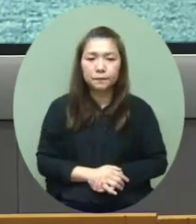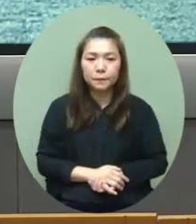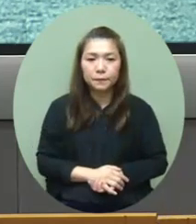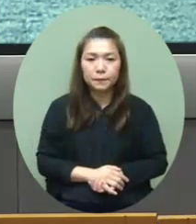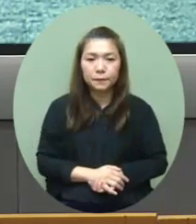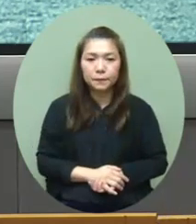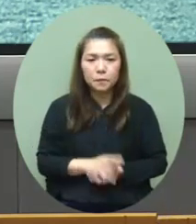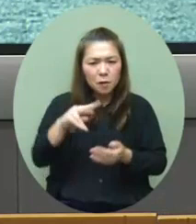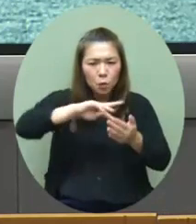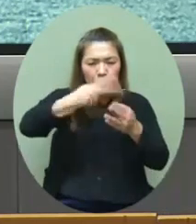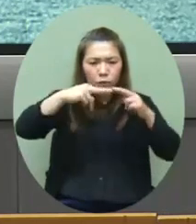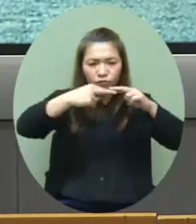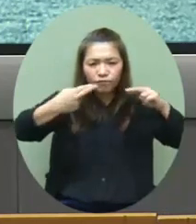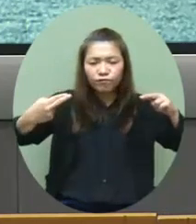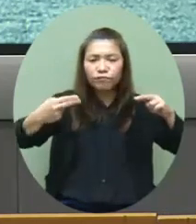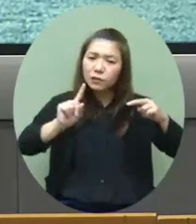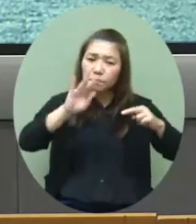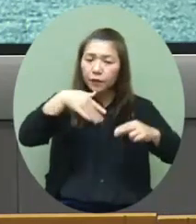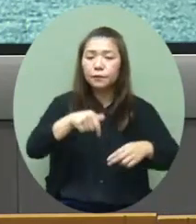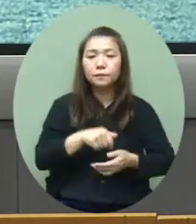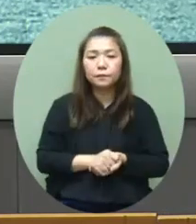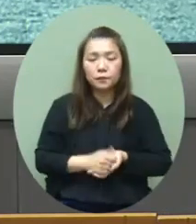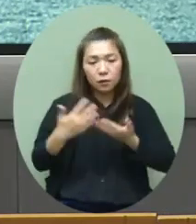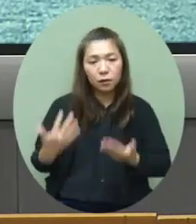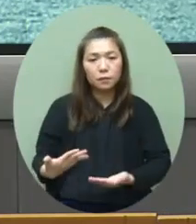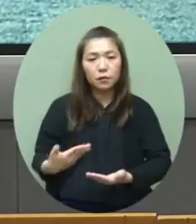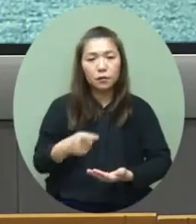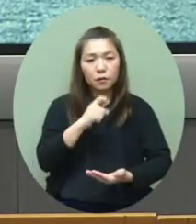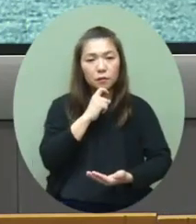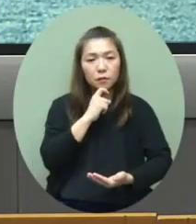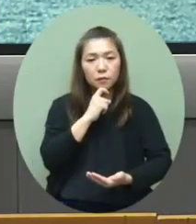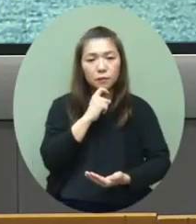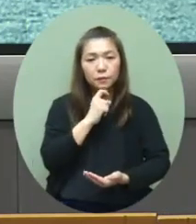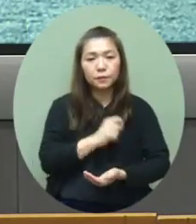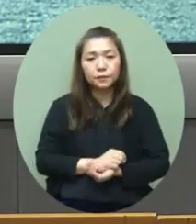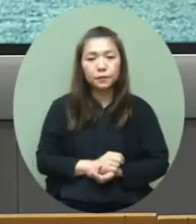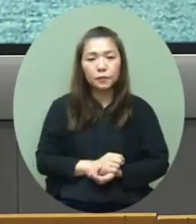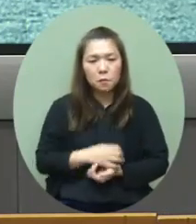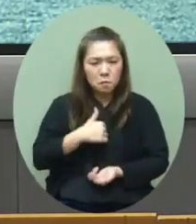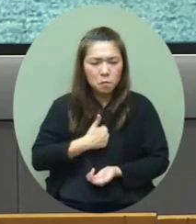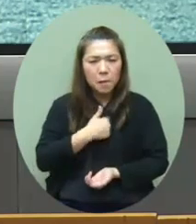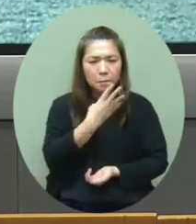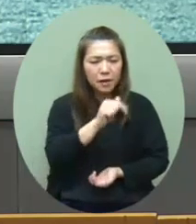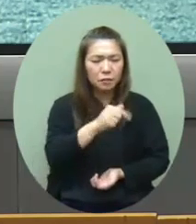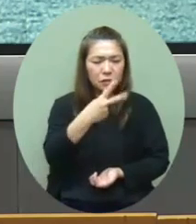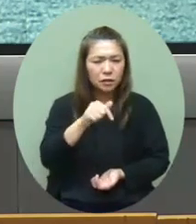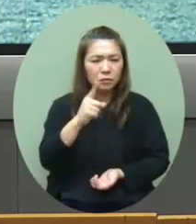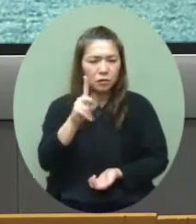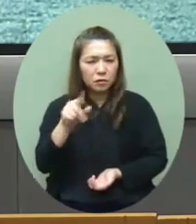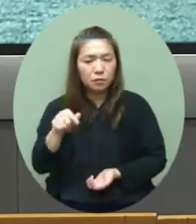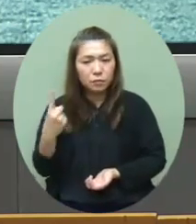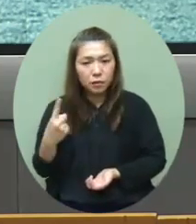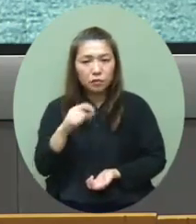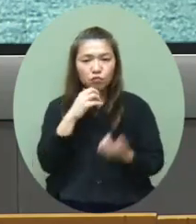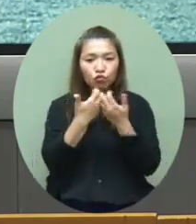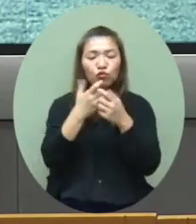在变异病毒株来说今天我们也有在怀疑B.2.1、2.1就